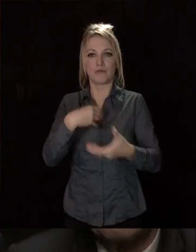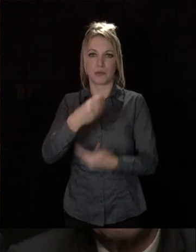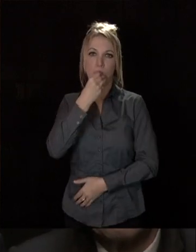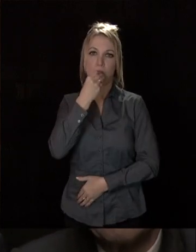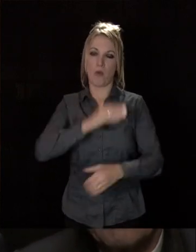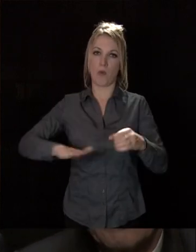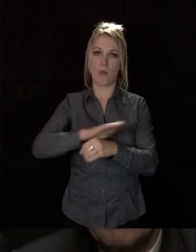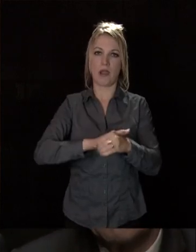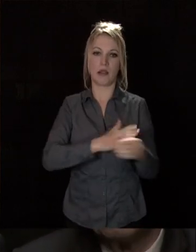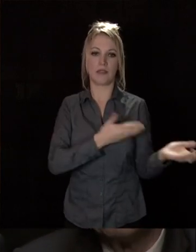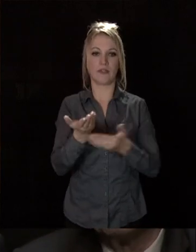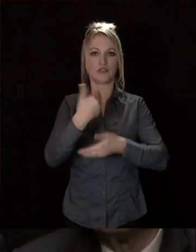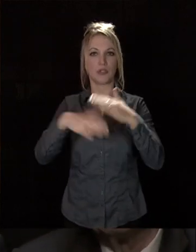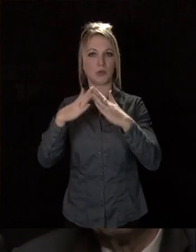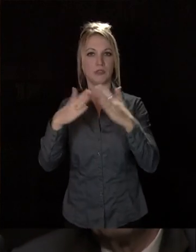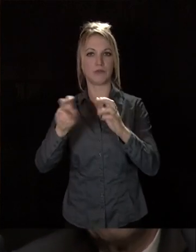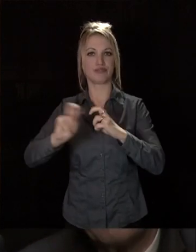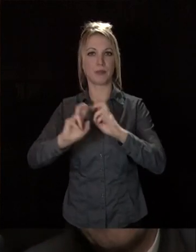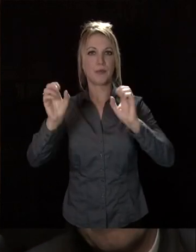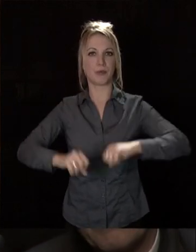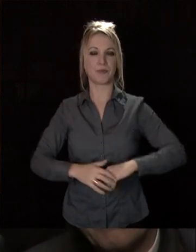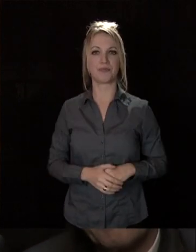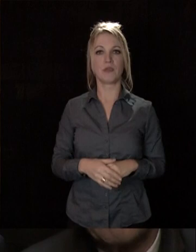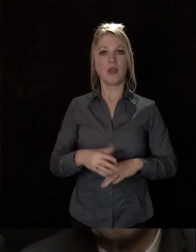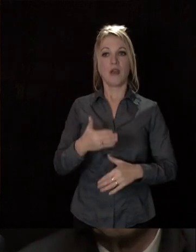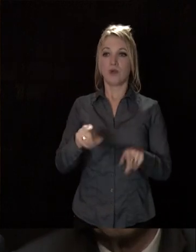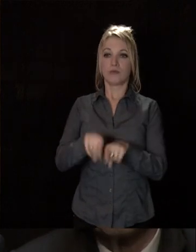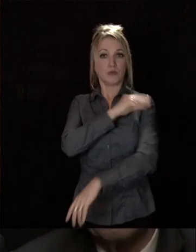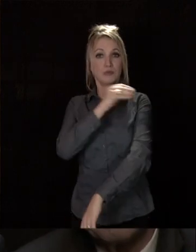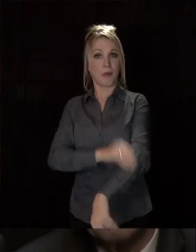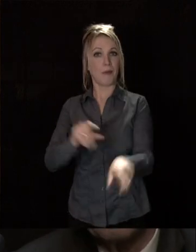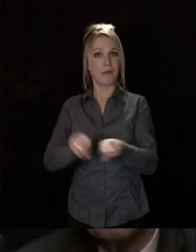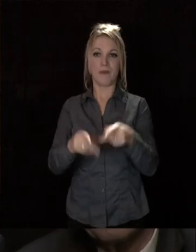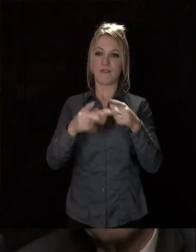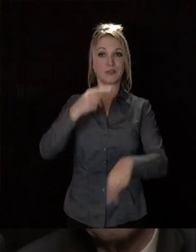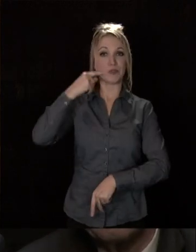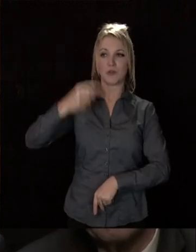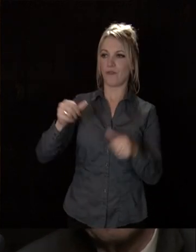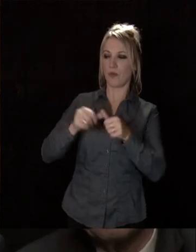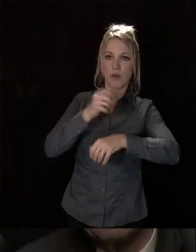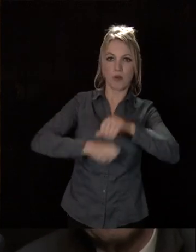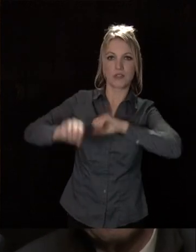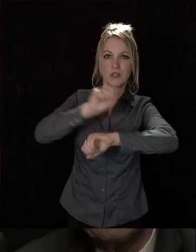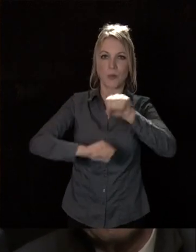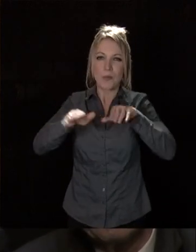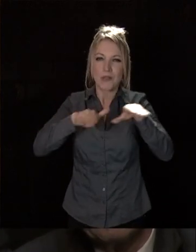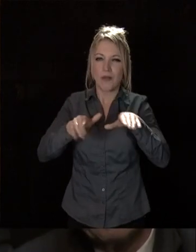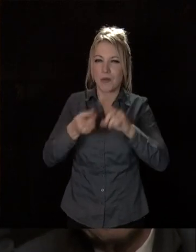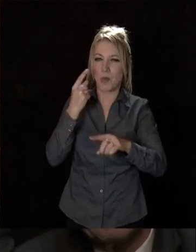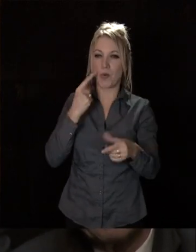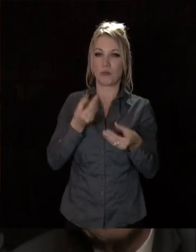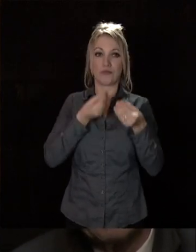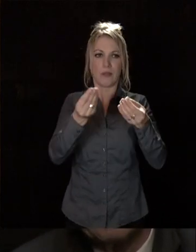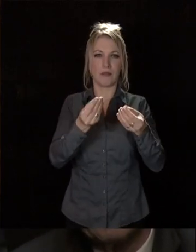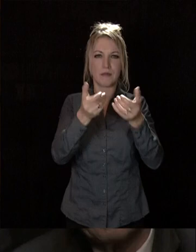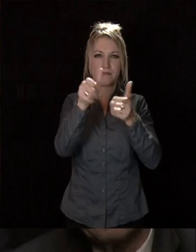complet, livré à domicile. Dans le cadre de sa politique sportive, la ville a mis en œuvre des moyens importants afin de permettre au plus grand